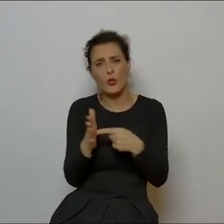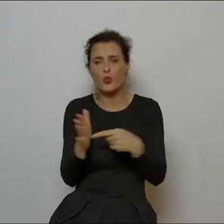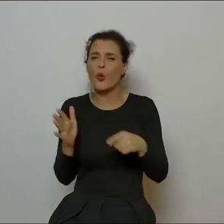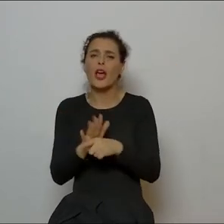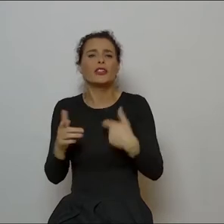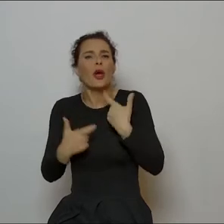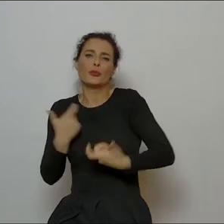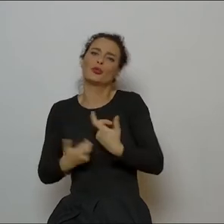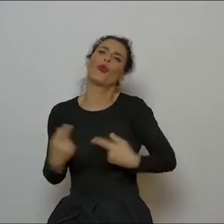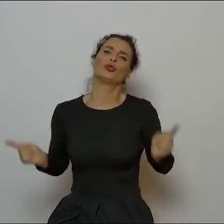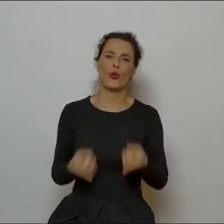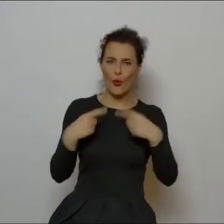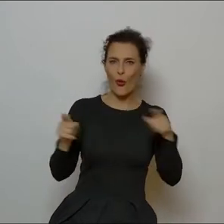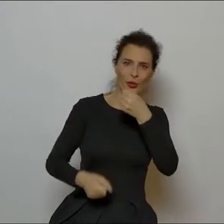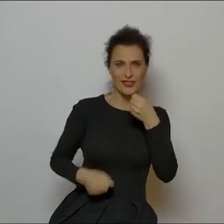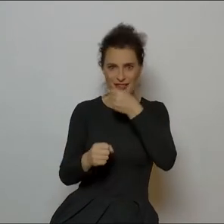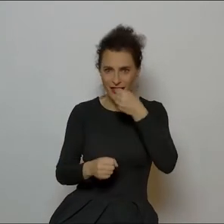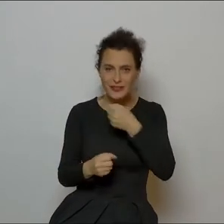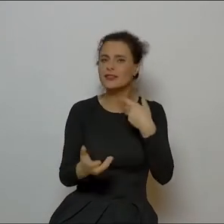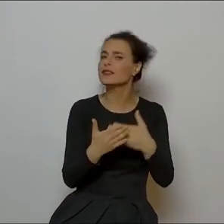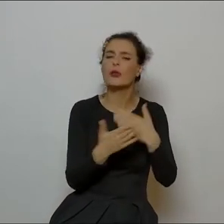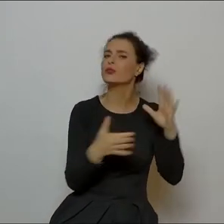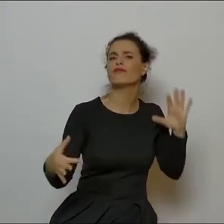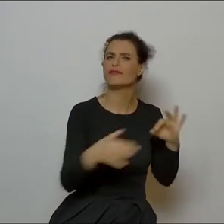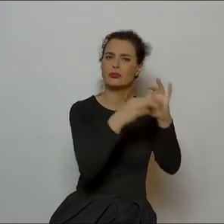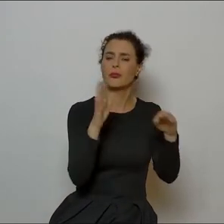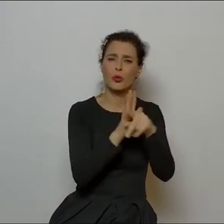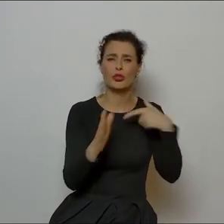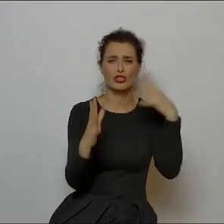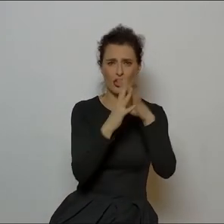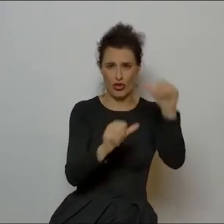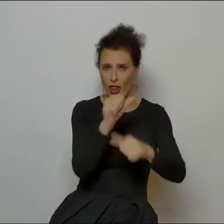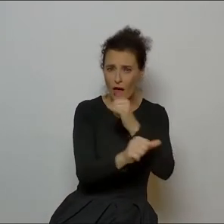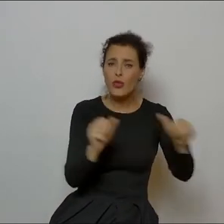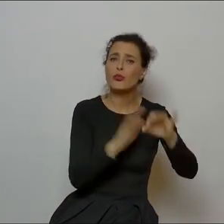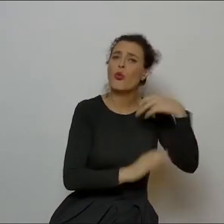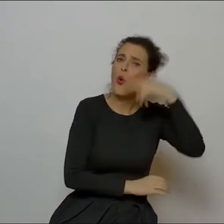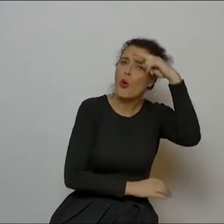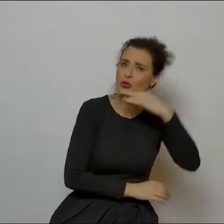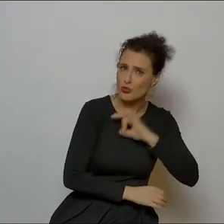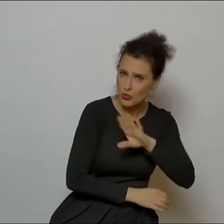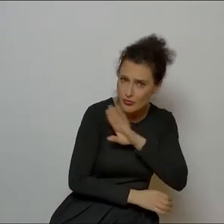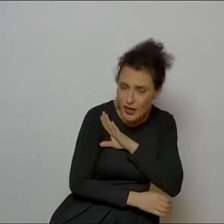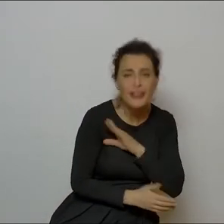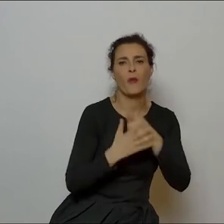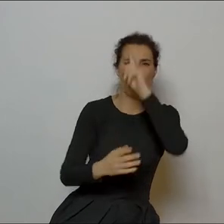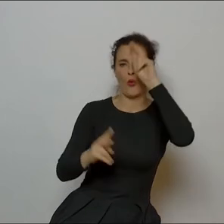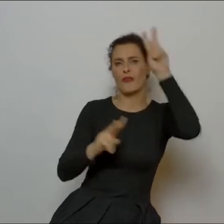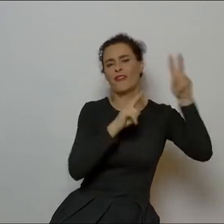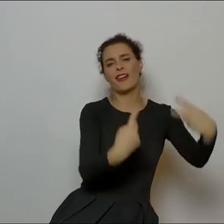czynienia koncertów z okazji podłówczas dziesięciolecia śmierci ojca. Fani namawiali do